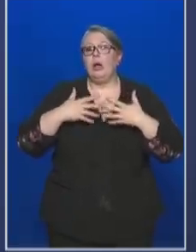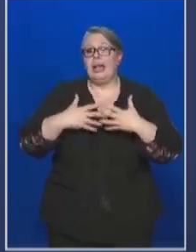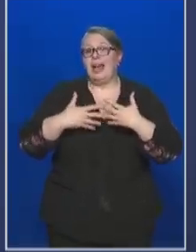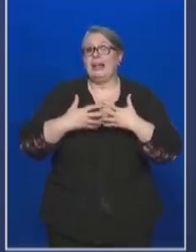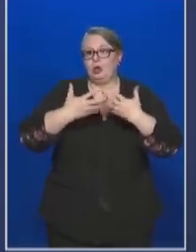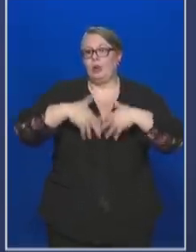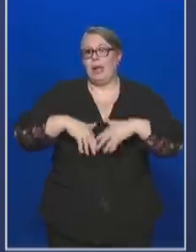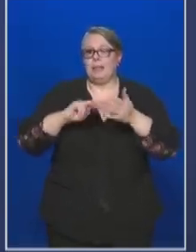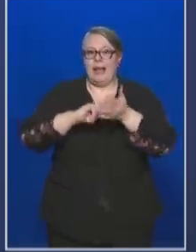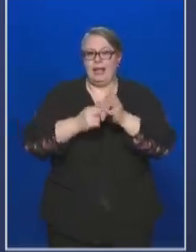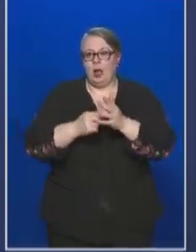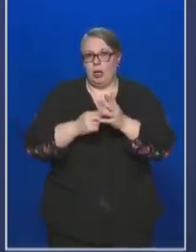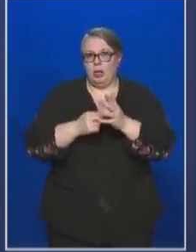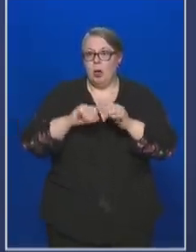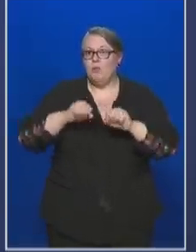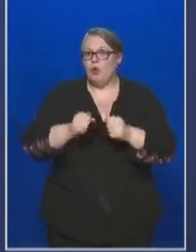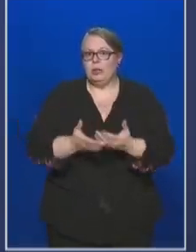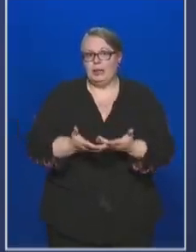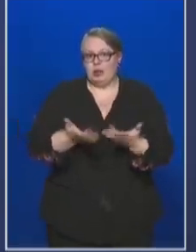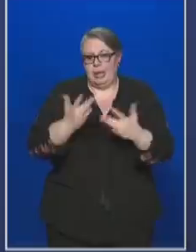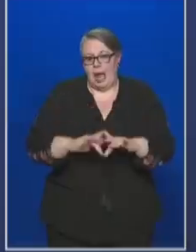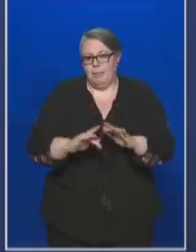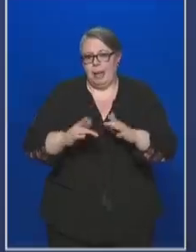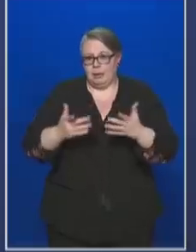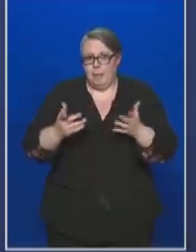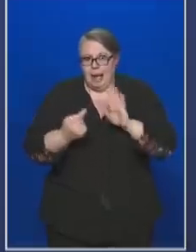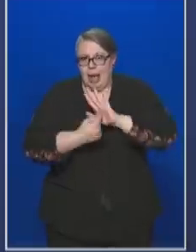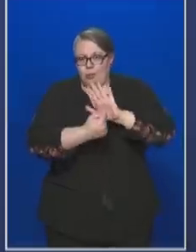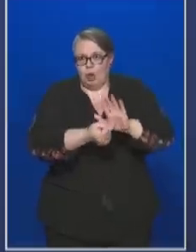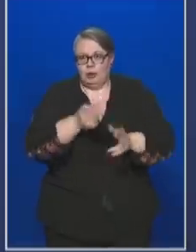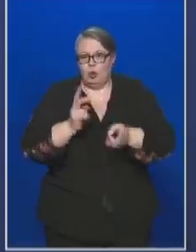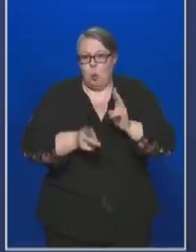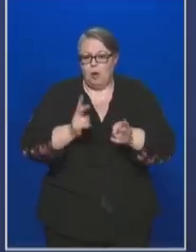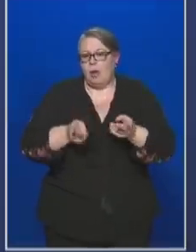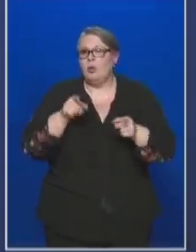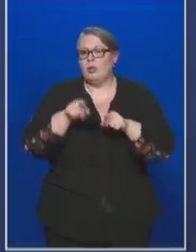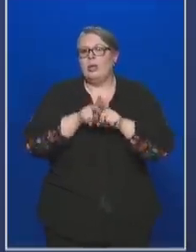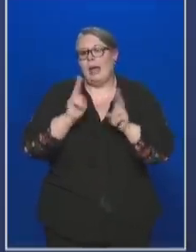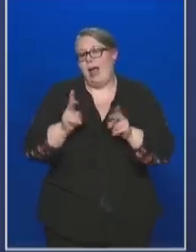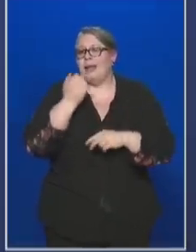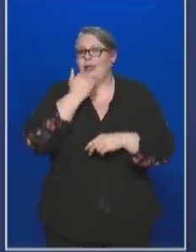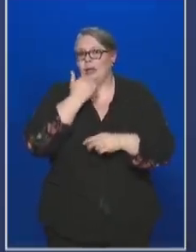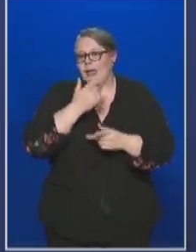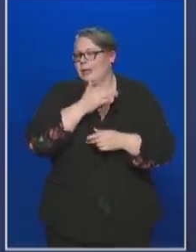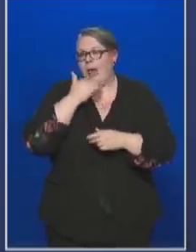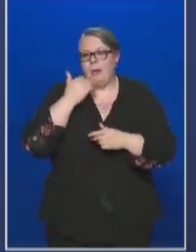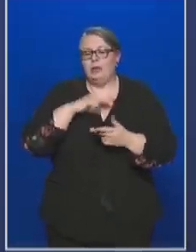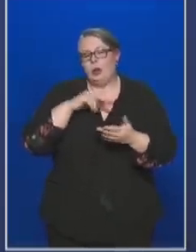gépnek a technikai működtetését azt helyben is, fizikailag is el kell sajátítani, nem elegendő,